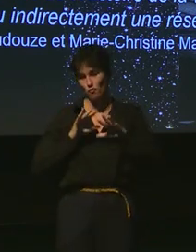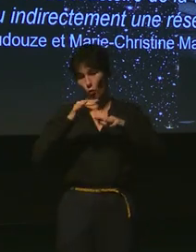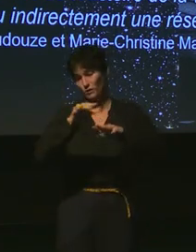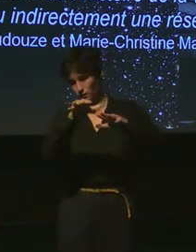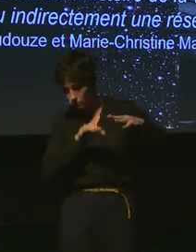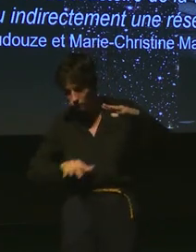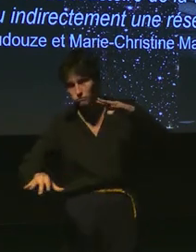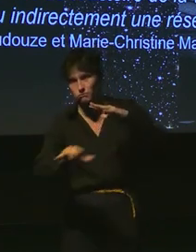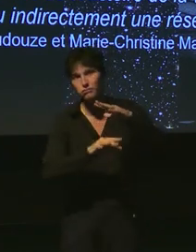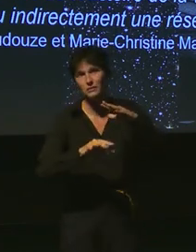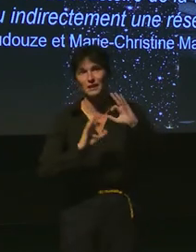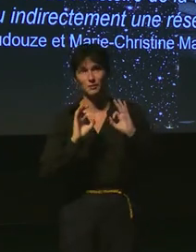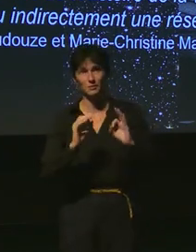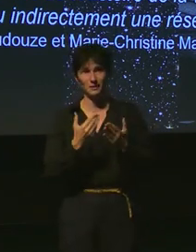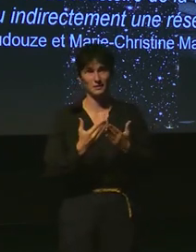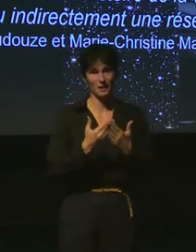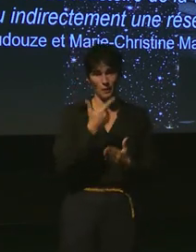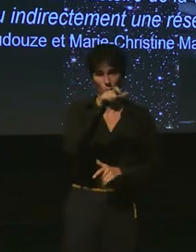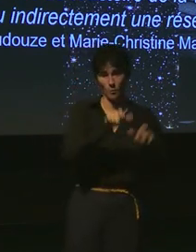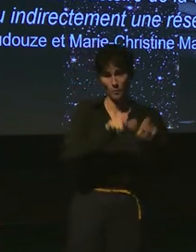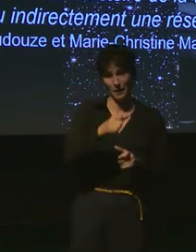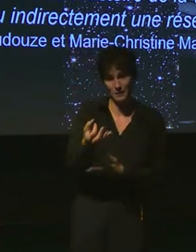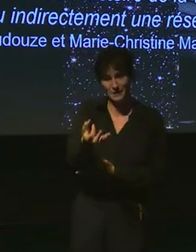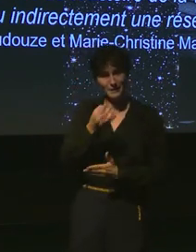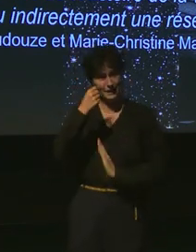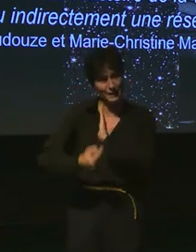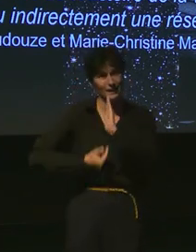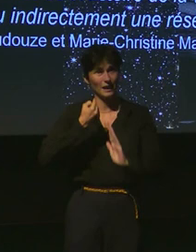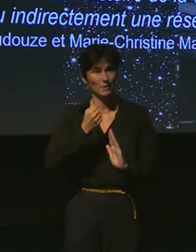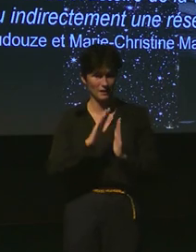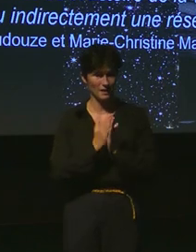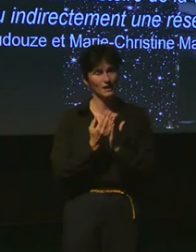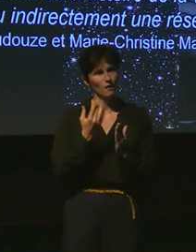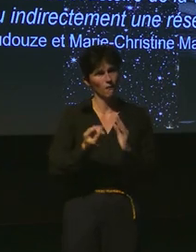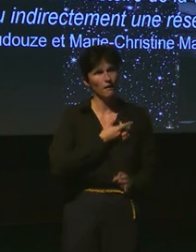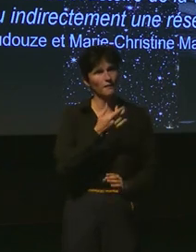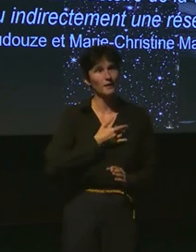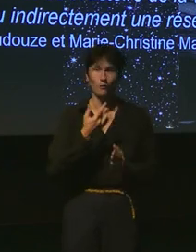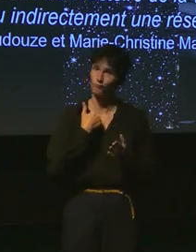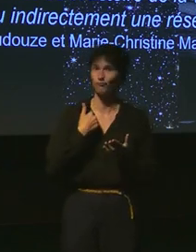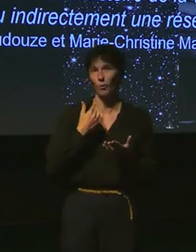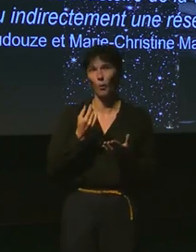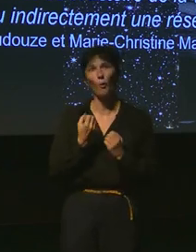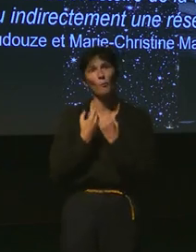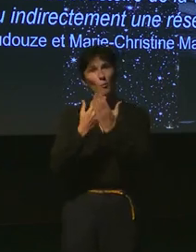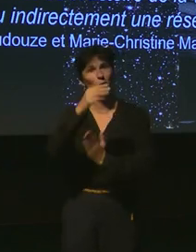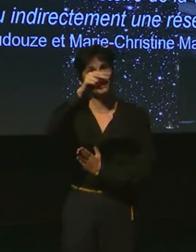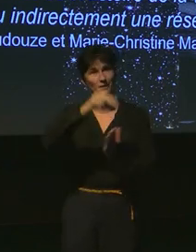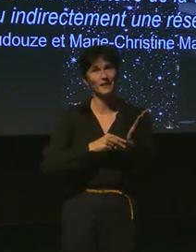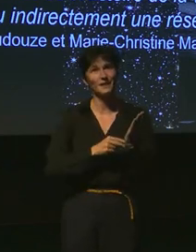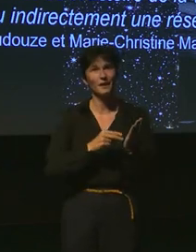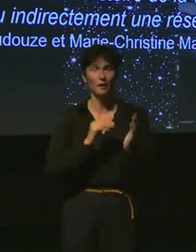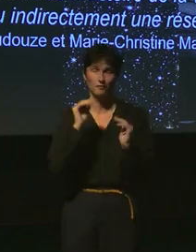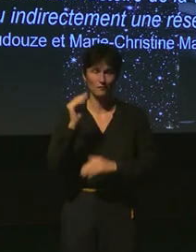Jean-Ordouze et Marie-Festine Morel dans un orage intéressant comme je vous avais dit, ton nom a effectivement